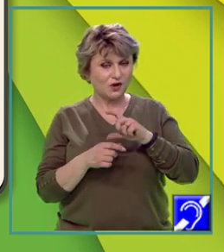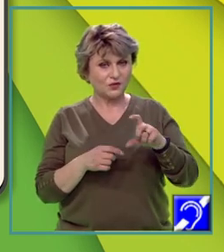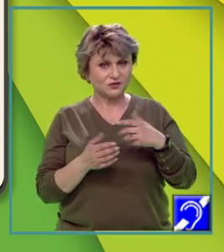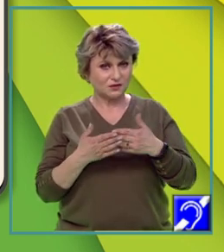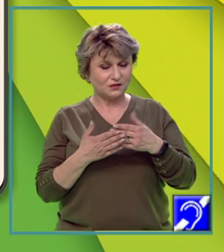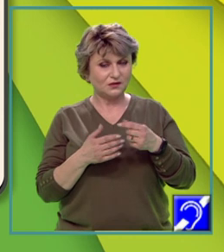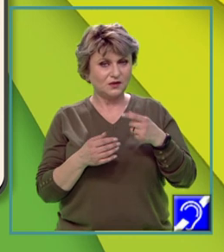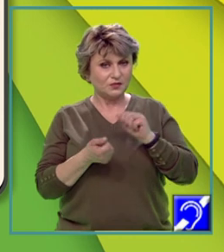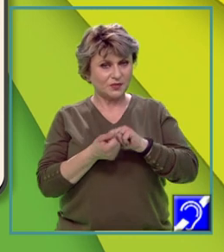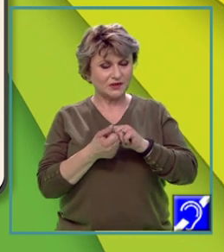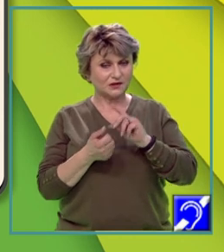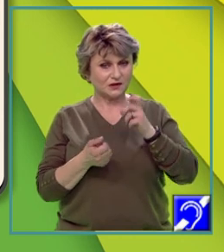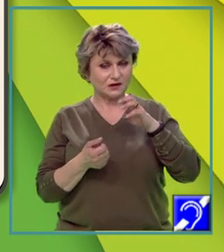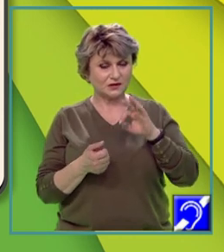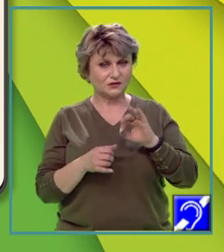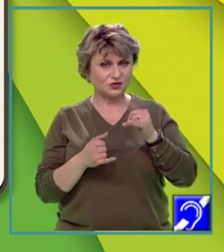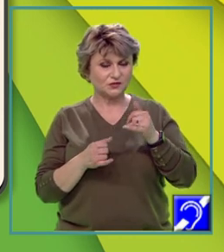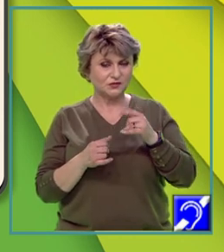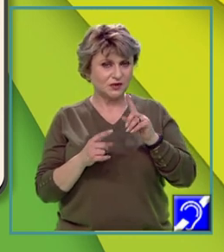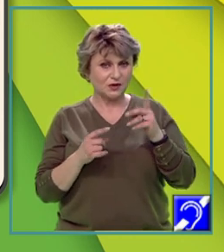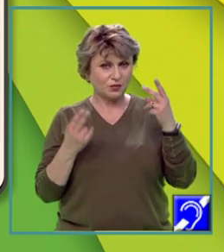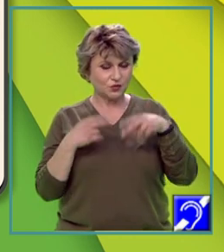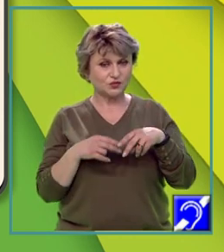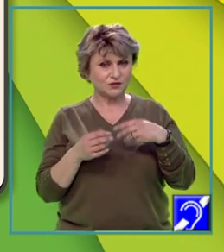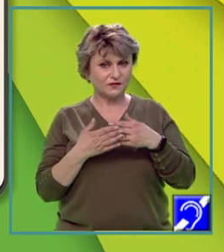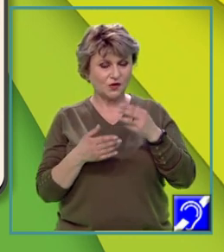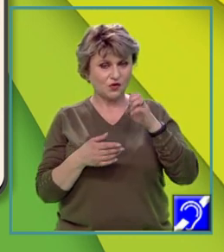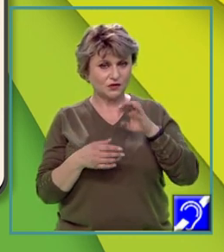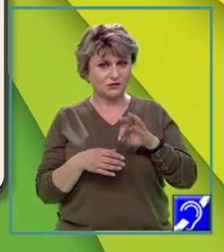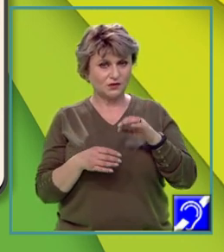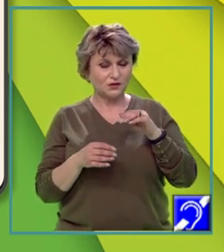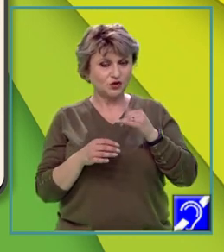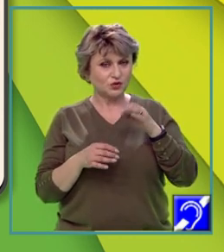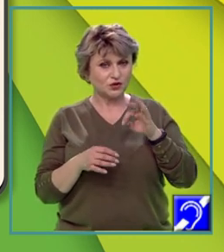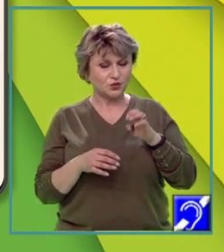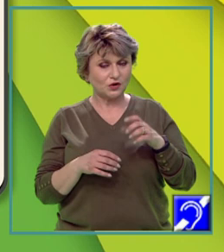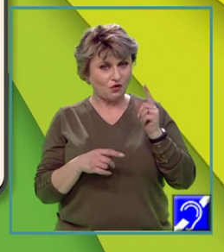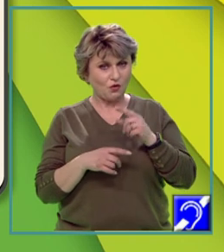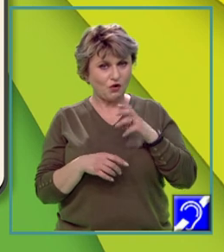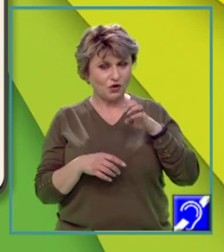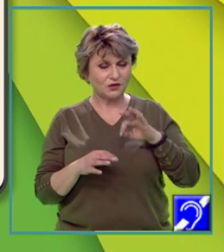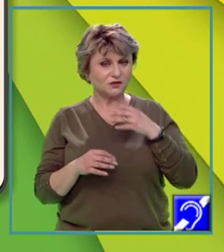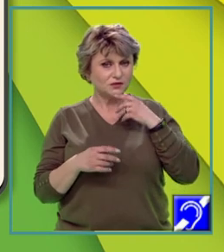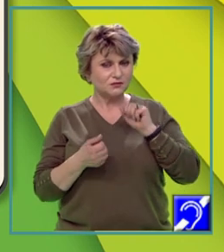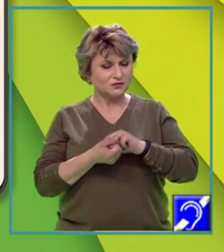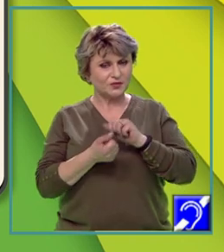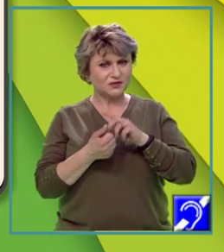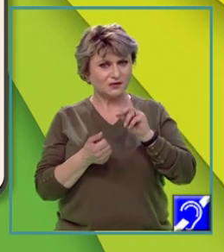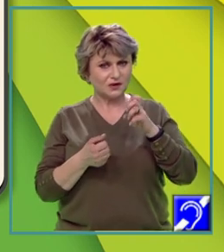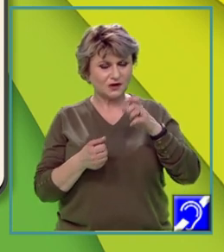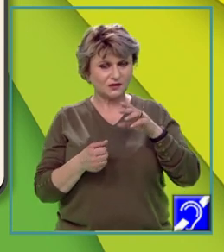terenurilor degradate și neproductive în județul Old. Județul Old prezintă suprafețe degradate datorită